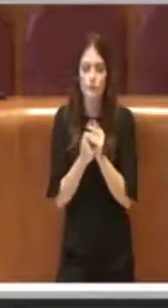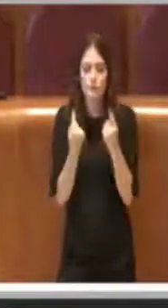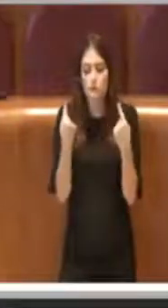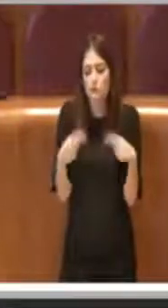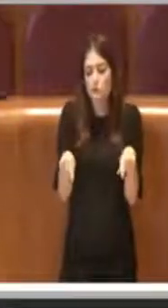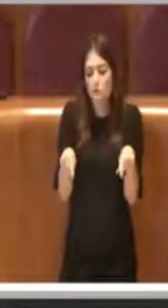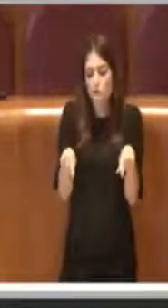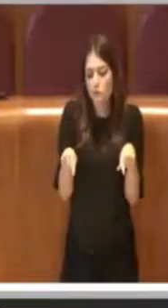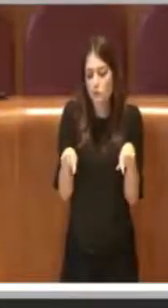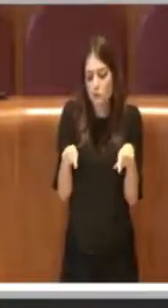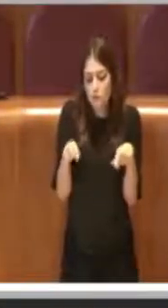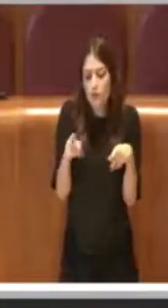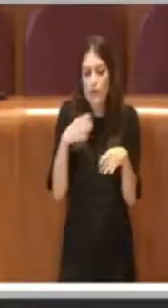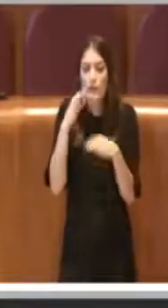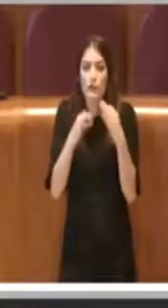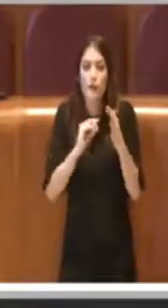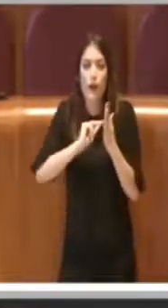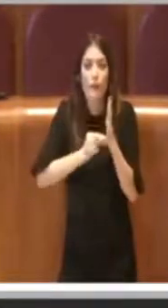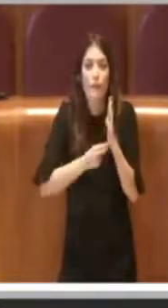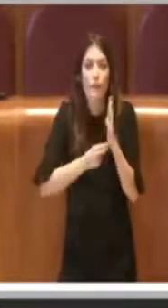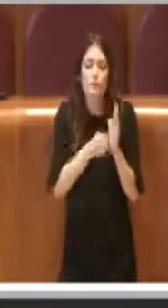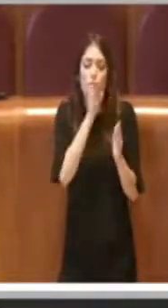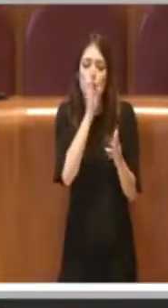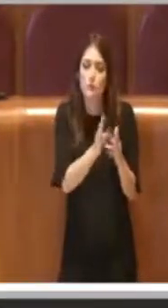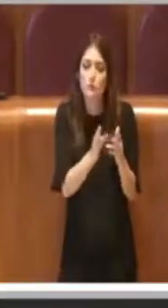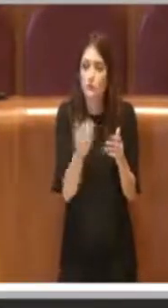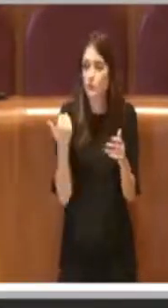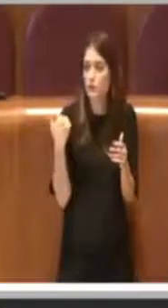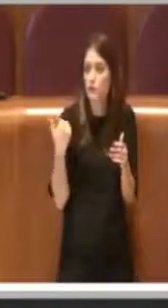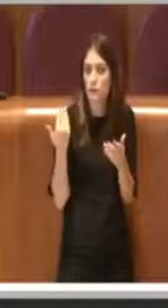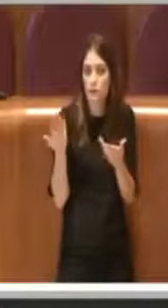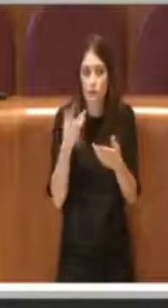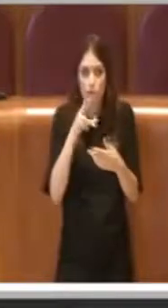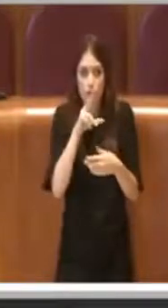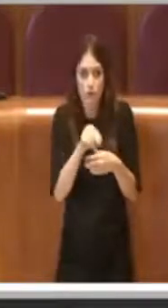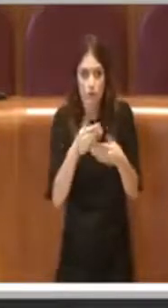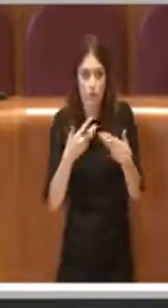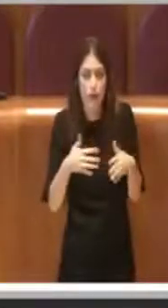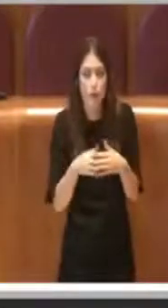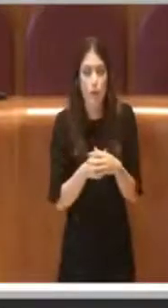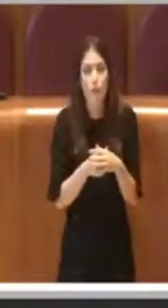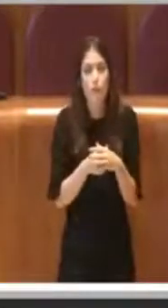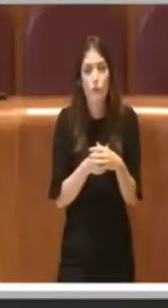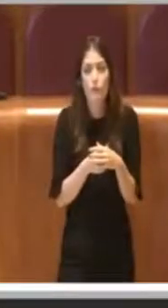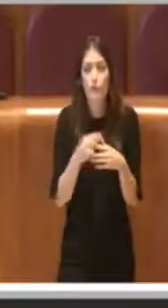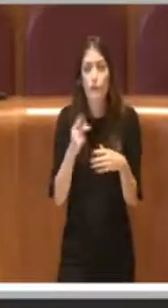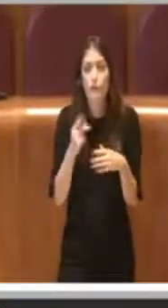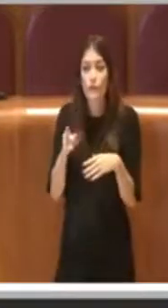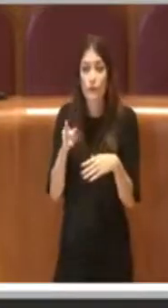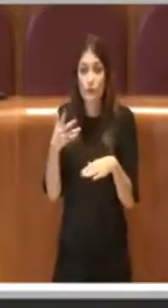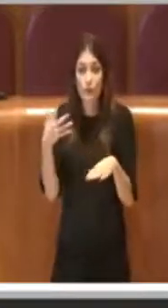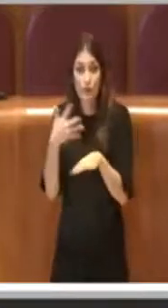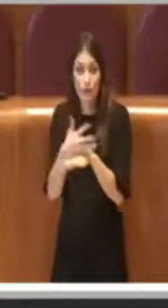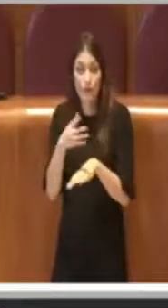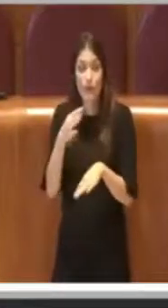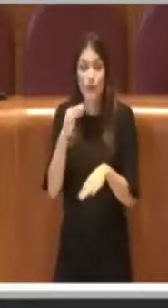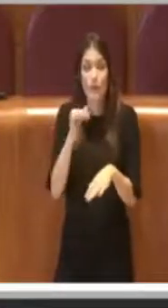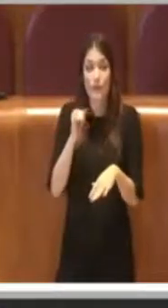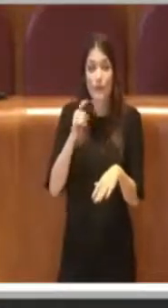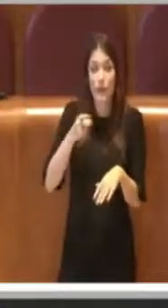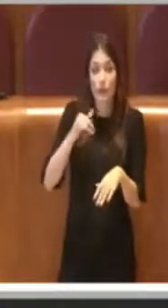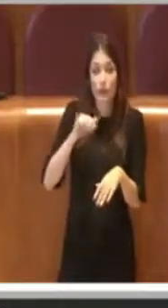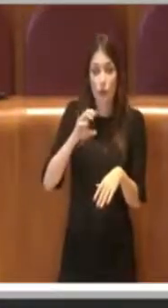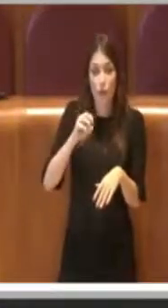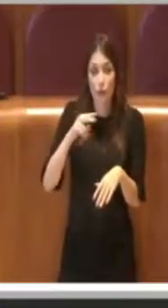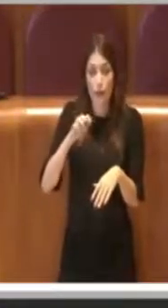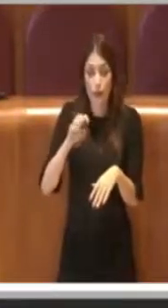emendamento va nella direzione che ha poc'anzi illustrato. Per quanto riguarda l'intervento del consigliere Figlio Mene, ci tengo a